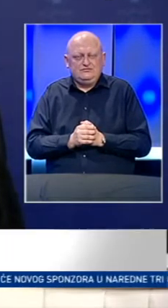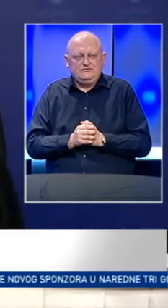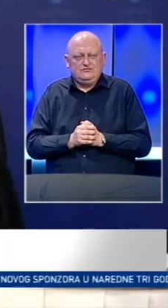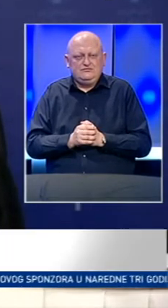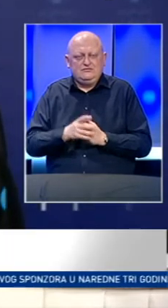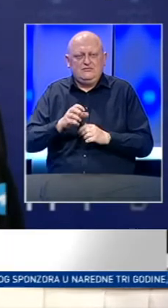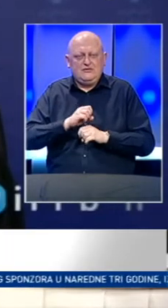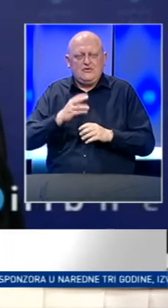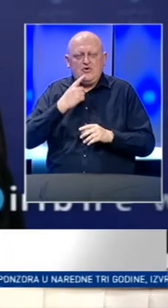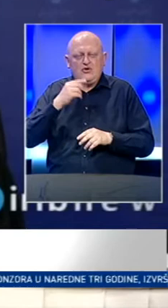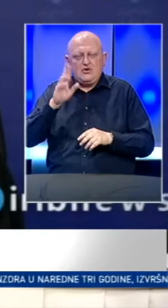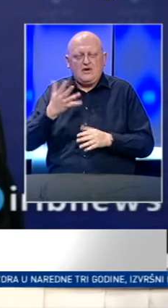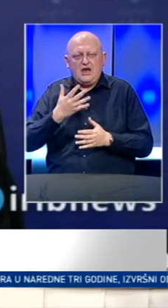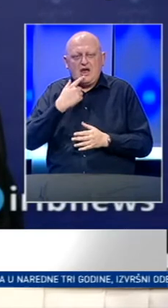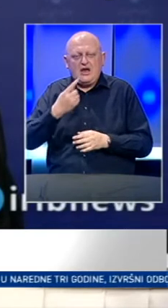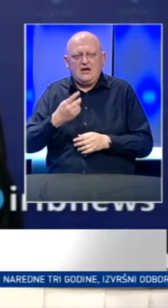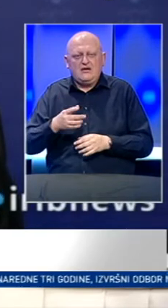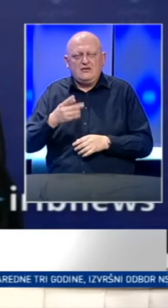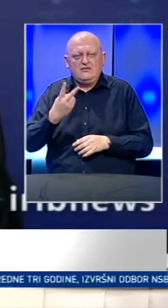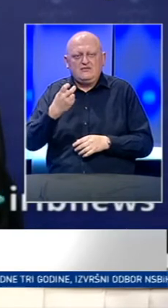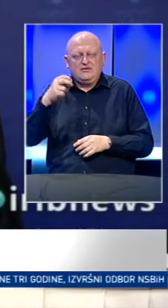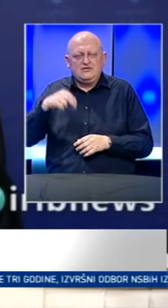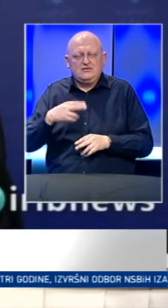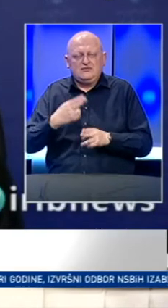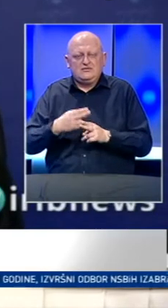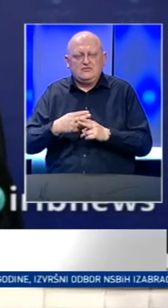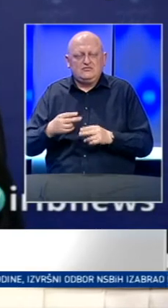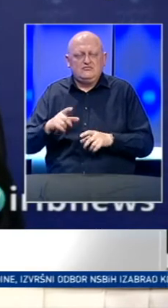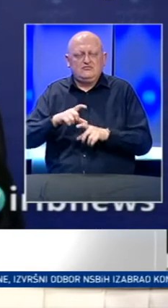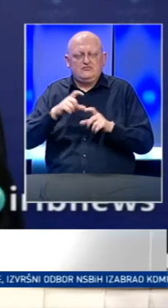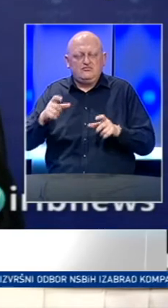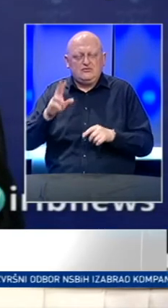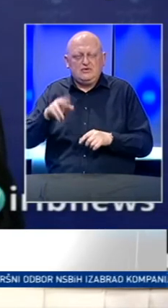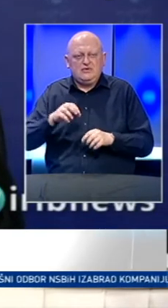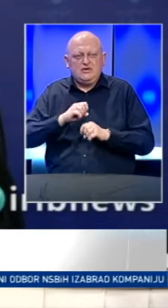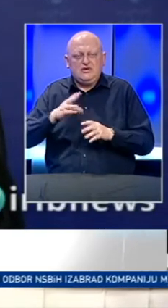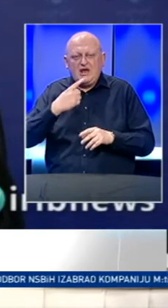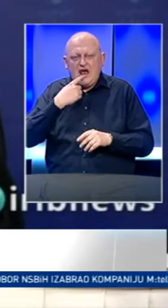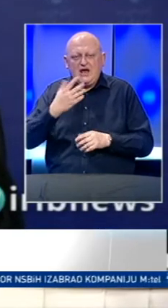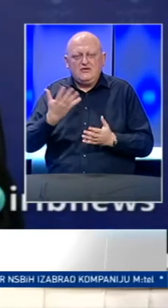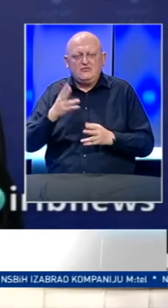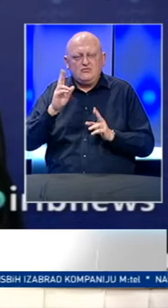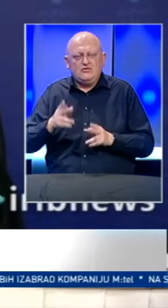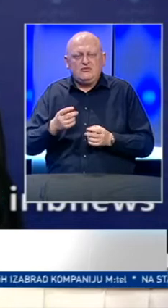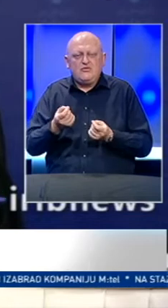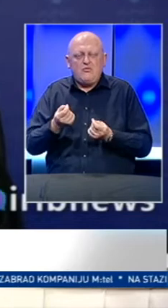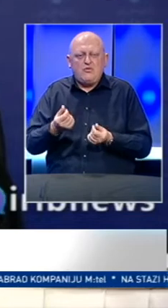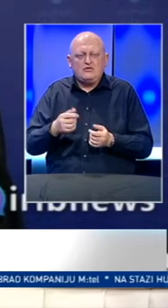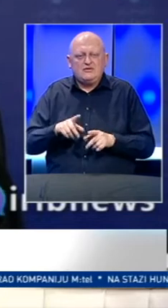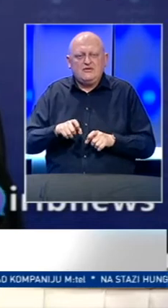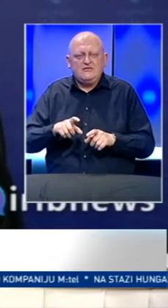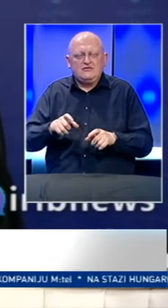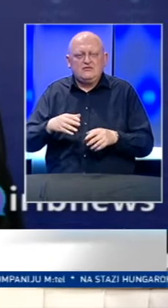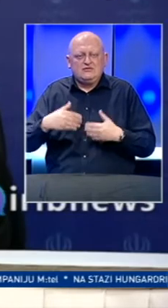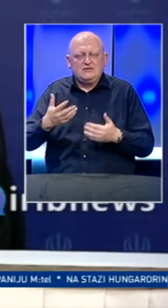Izvješće koje imamo kaže kako je više od 200 tisuća pacijenata hospitalizirano, a isto izvješće sugerira kako moramo procjeniti da će virusu